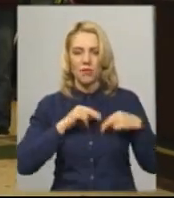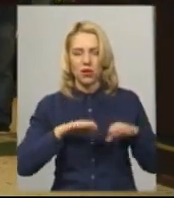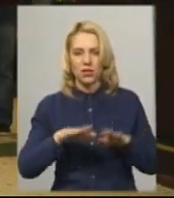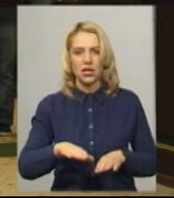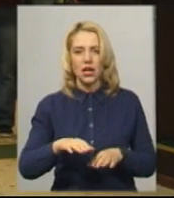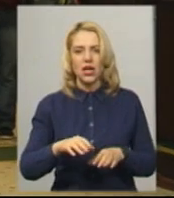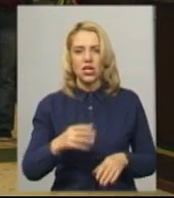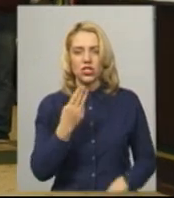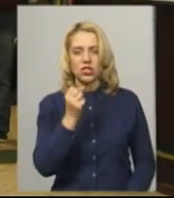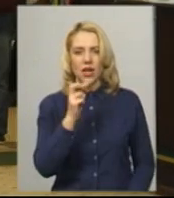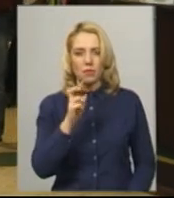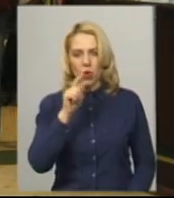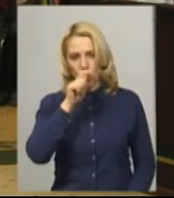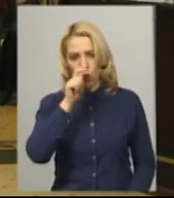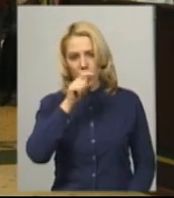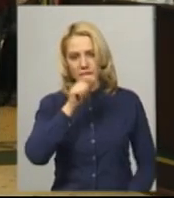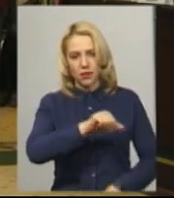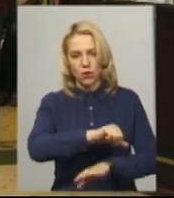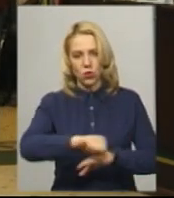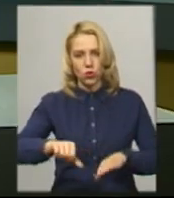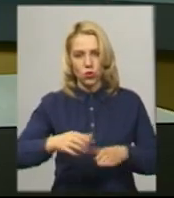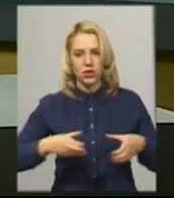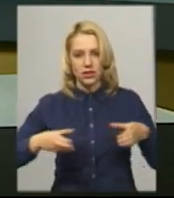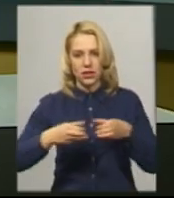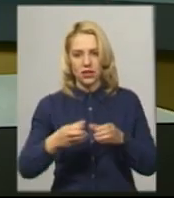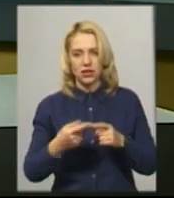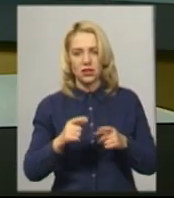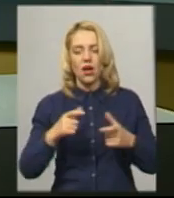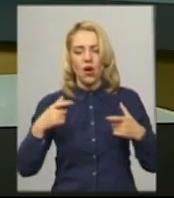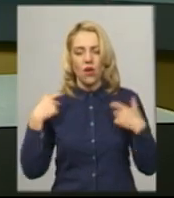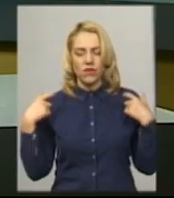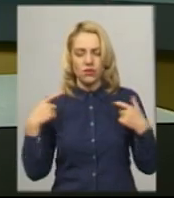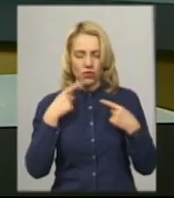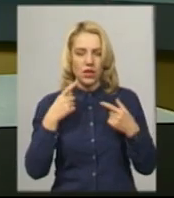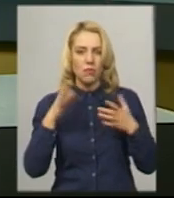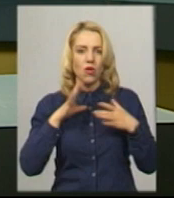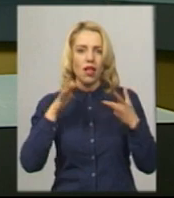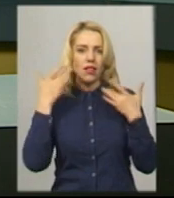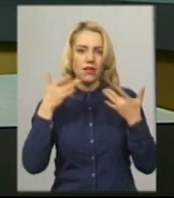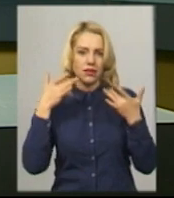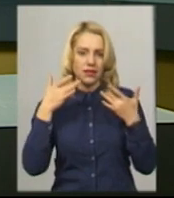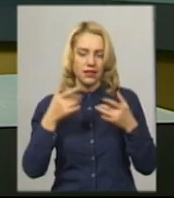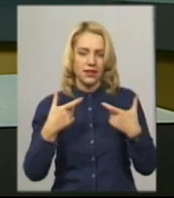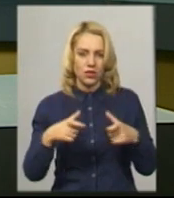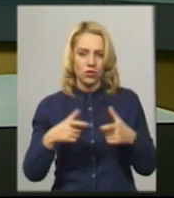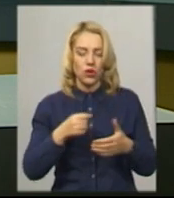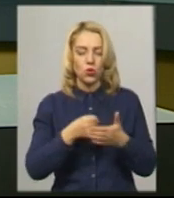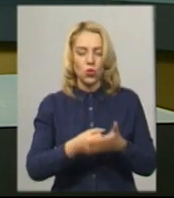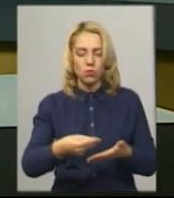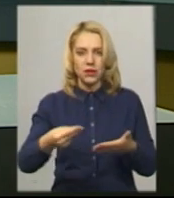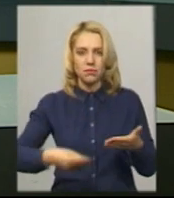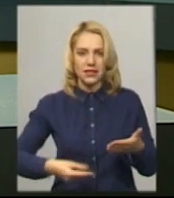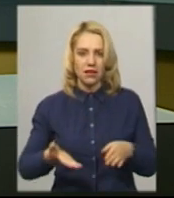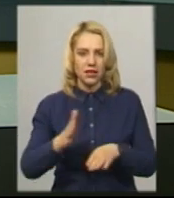Луганського прикордонного загону. Офіцер розповів, тестування були для нього легкими. До підписання наказу і оприлюднення результатів